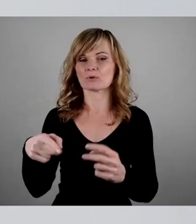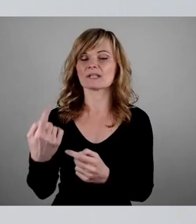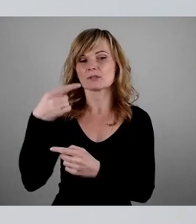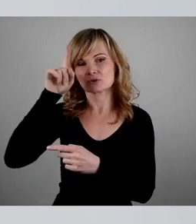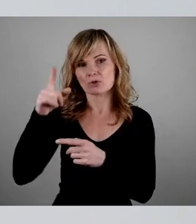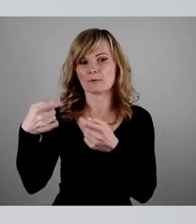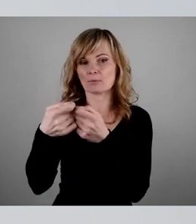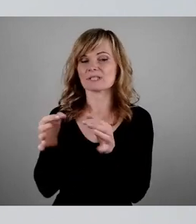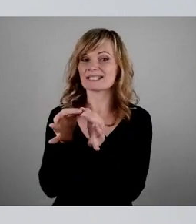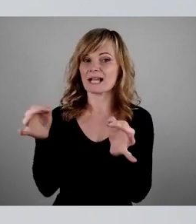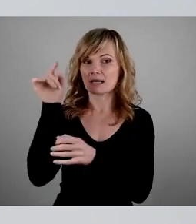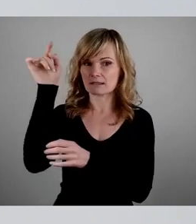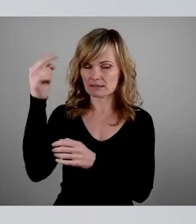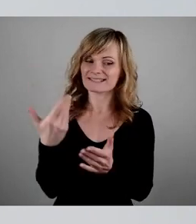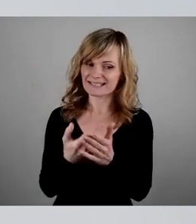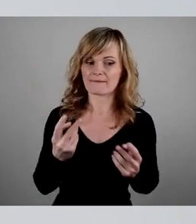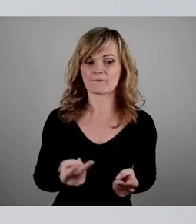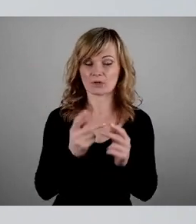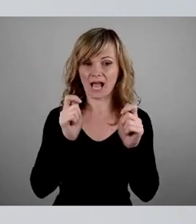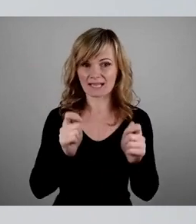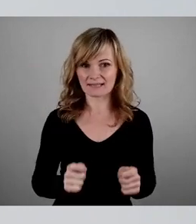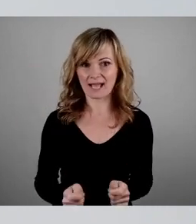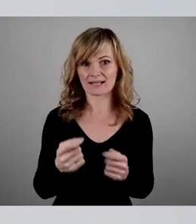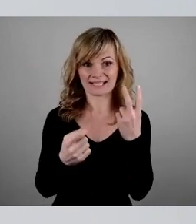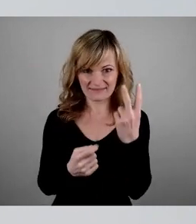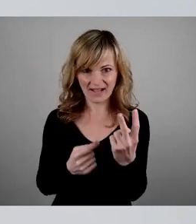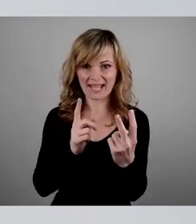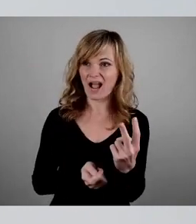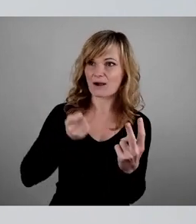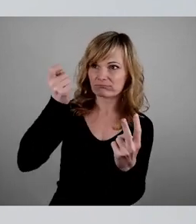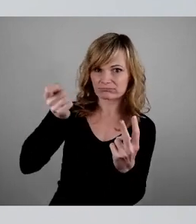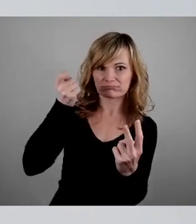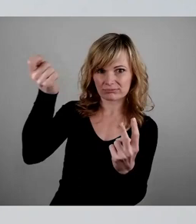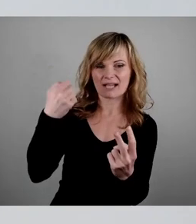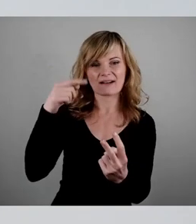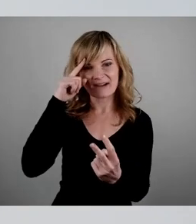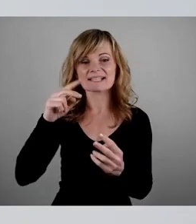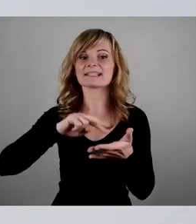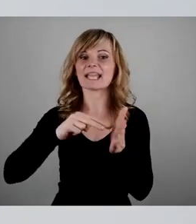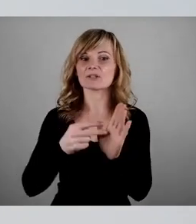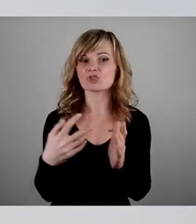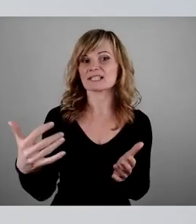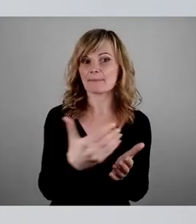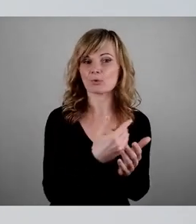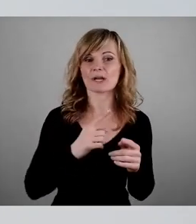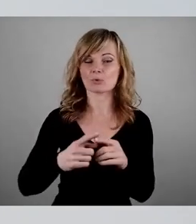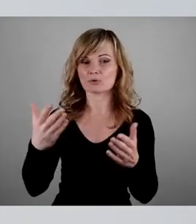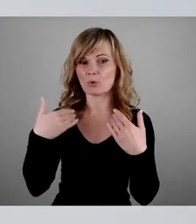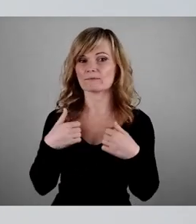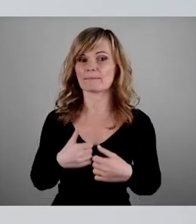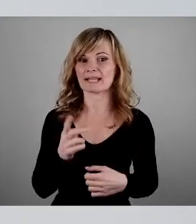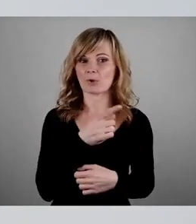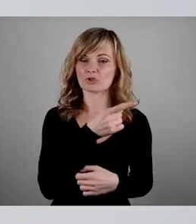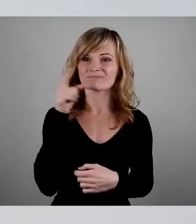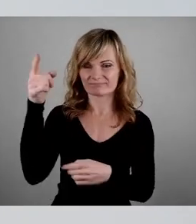über die Förderanträge, von denen wir ja zwei eingereicht haben, Sie wissen, dass Technische Sammlung und Luftbad Deutschen entschieden